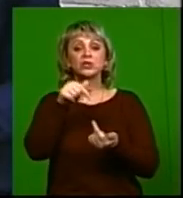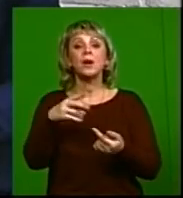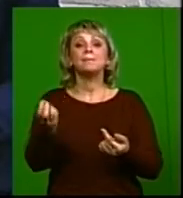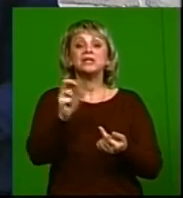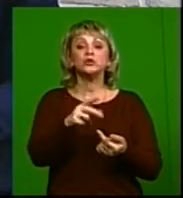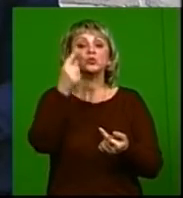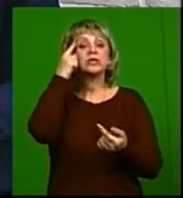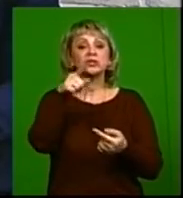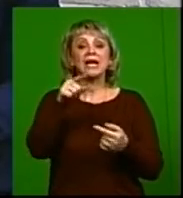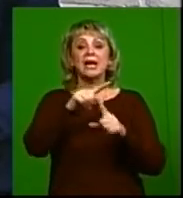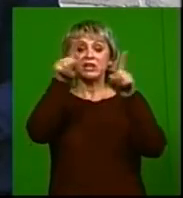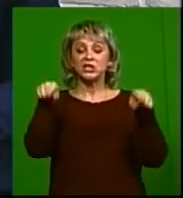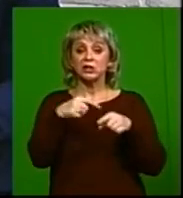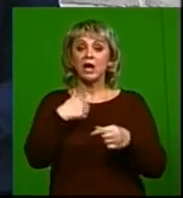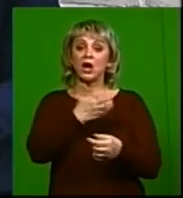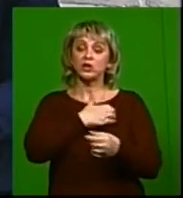спросить